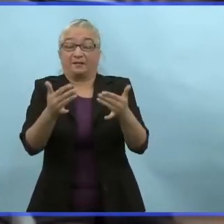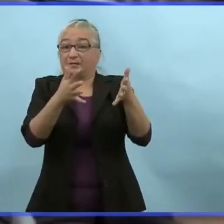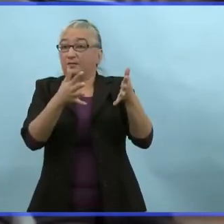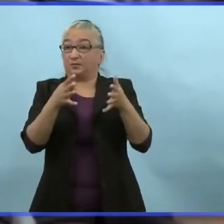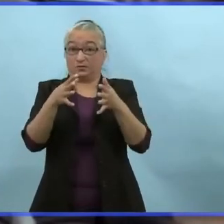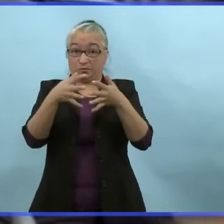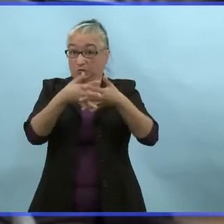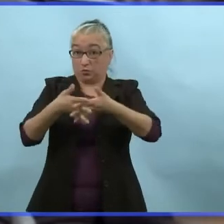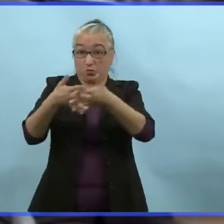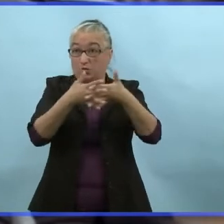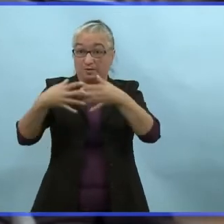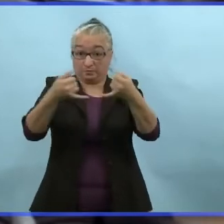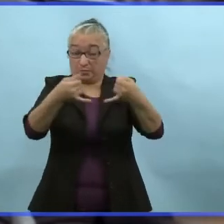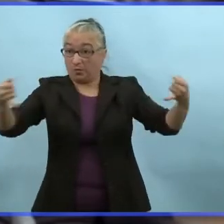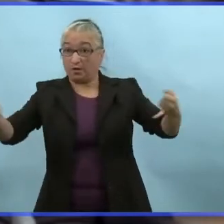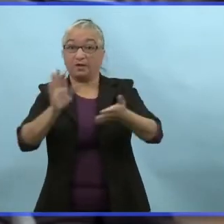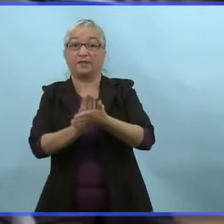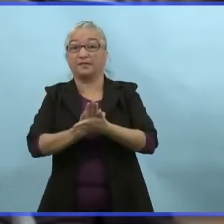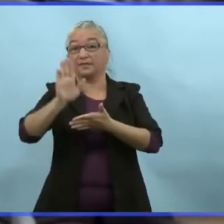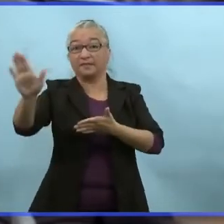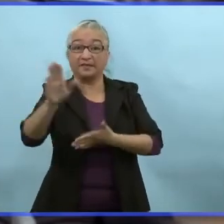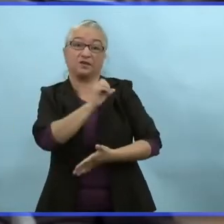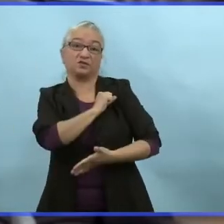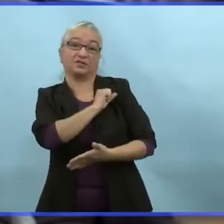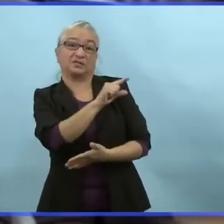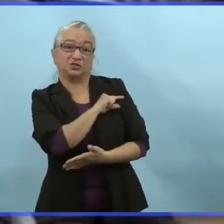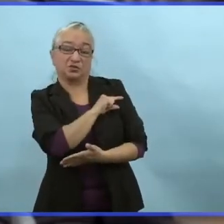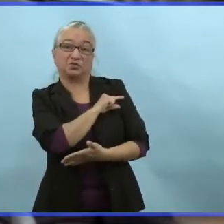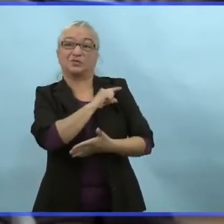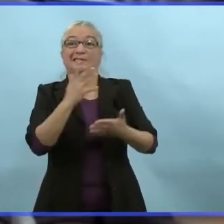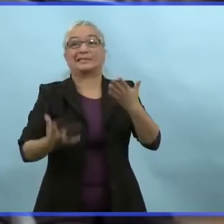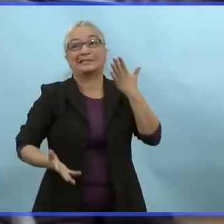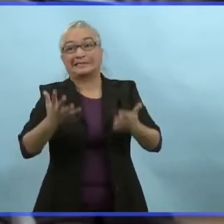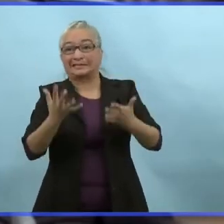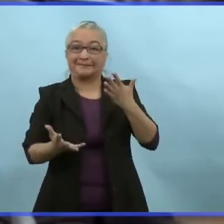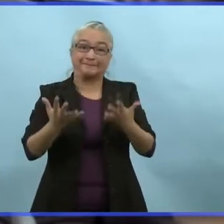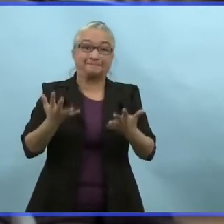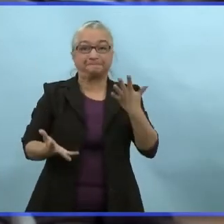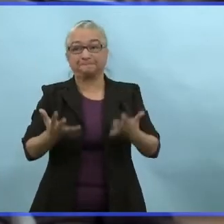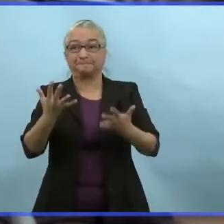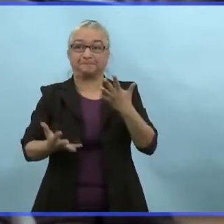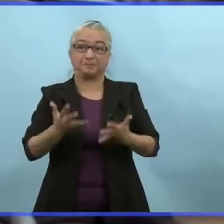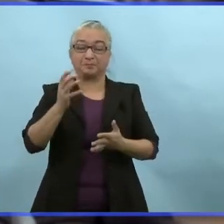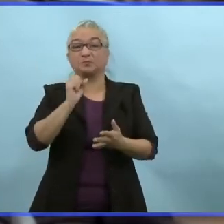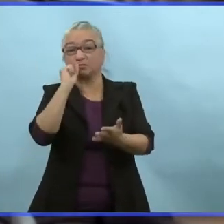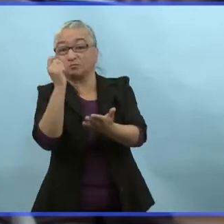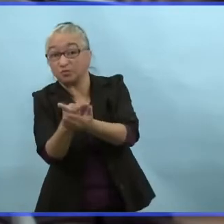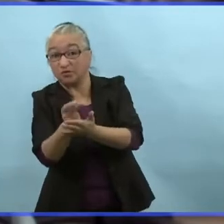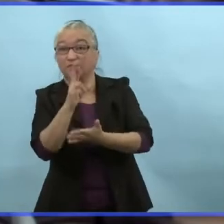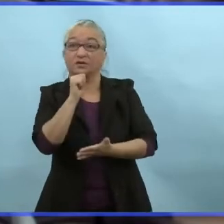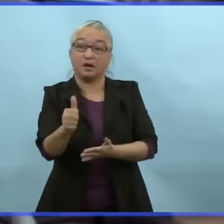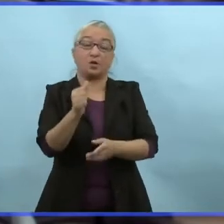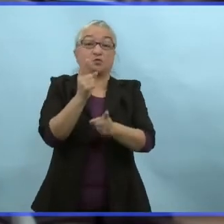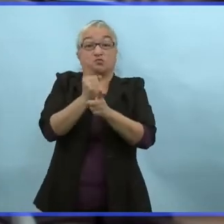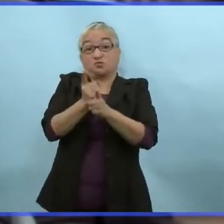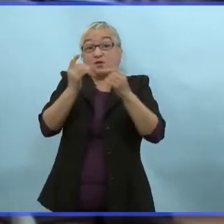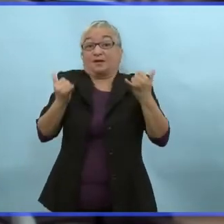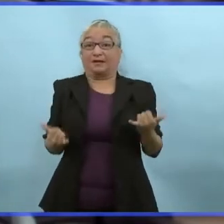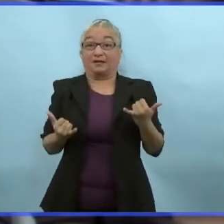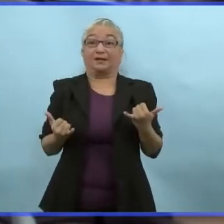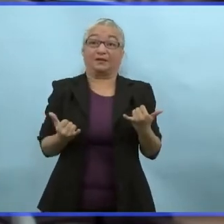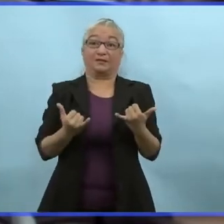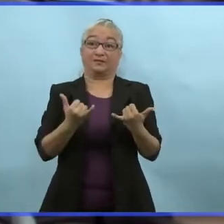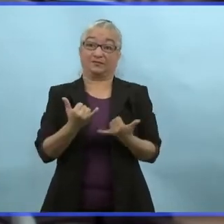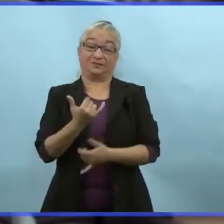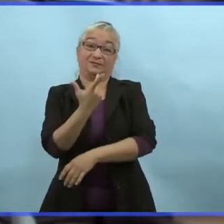C'est quelque chose que les gardes frontières américaines devront gérer. À l'heure actuelle, vous avez un imprimé de votre